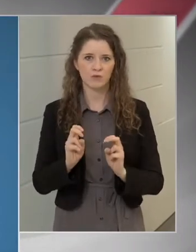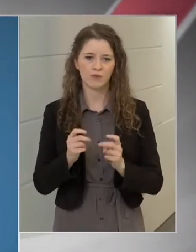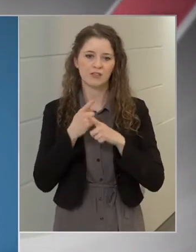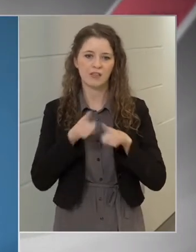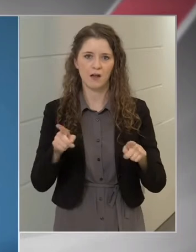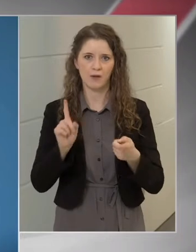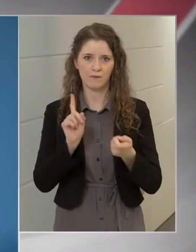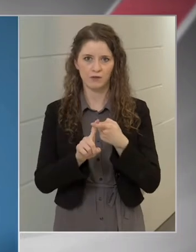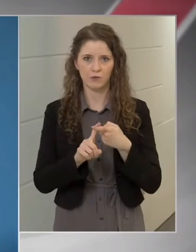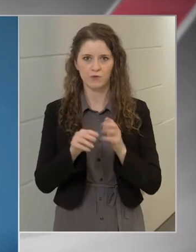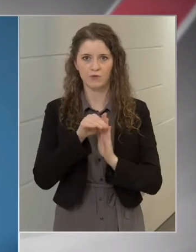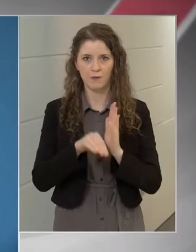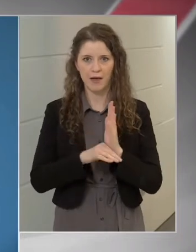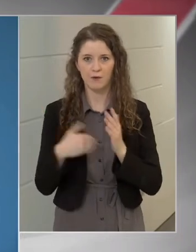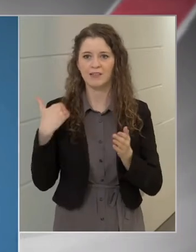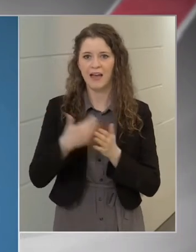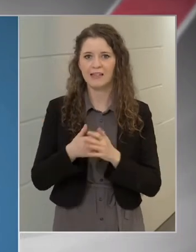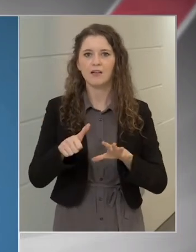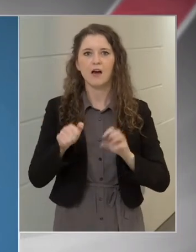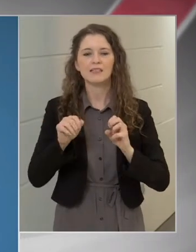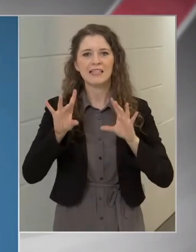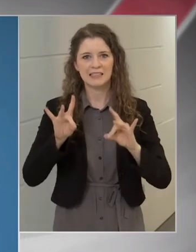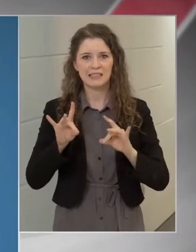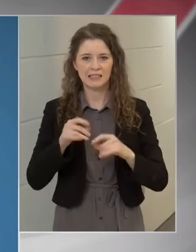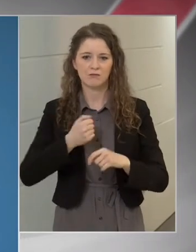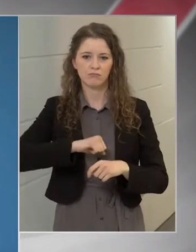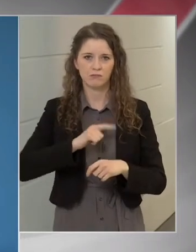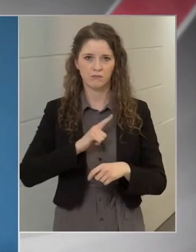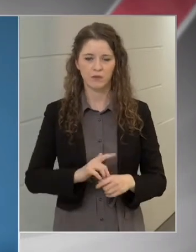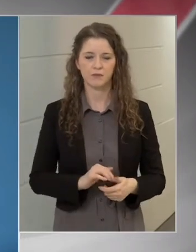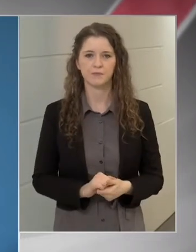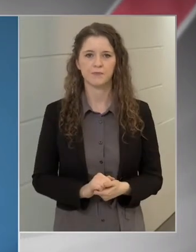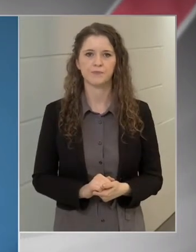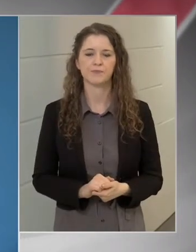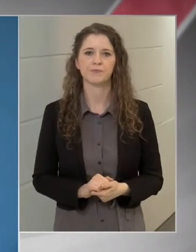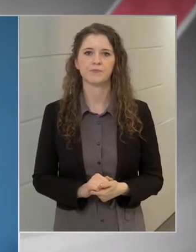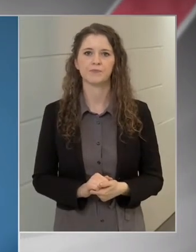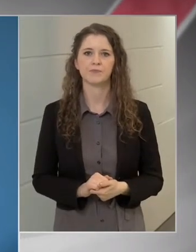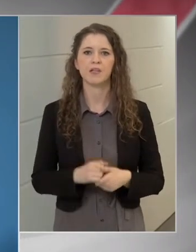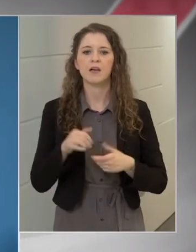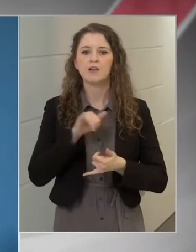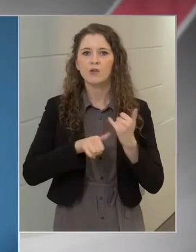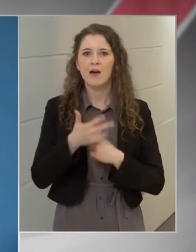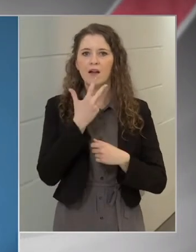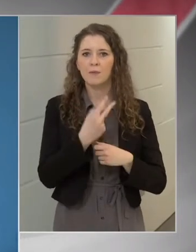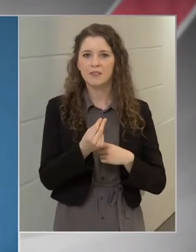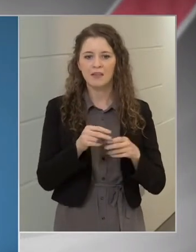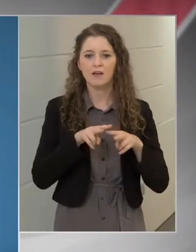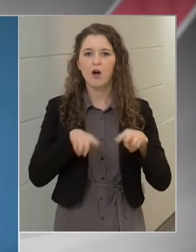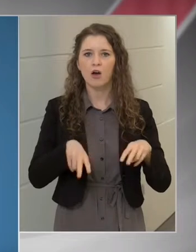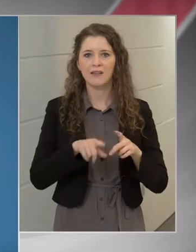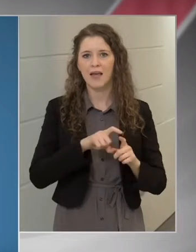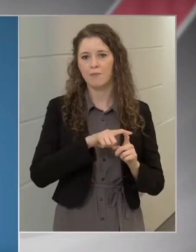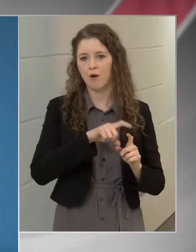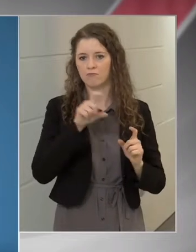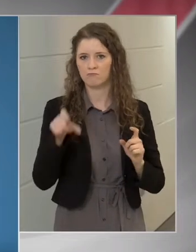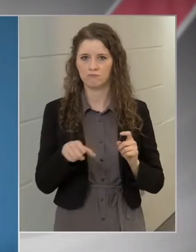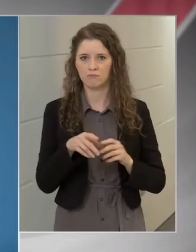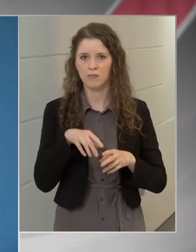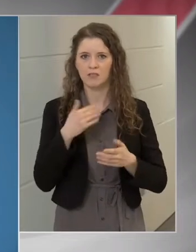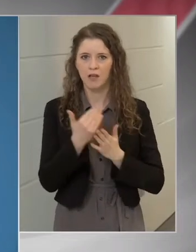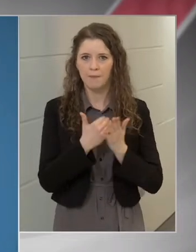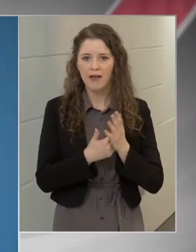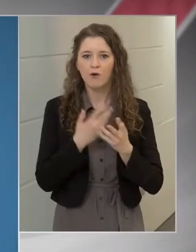vonatkozó szabályokat ez idáig 610-en szekték meg. A január 30-án hatályba lépett szabályok a vendéglátó